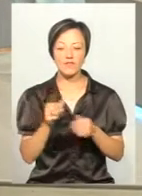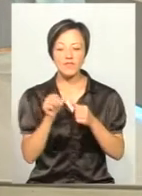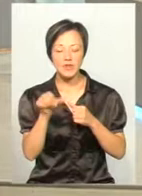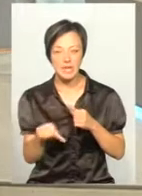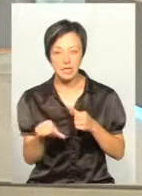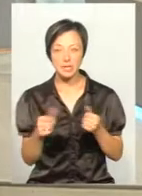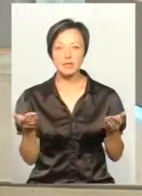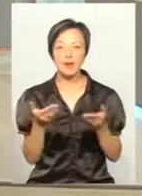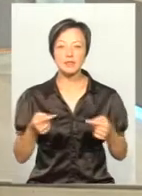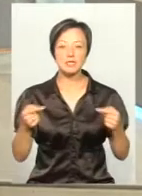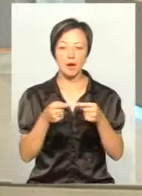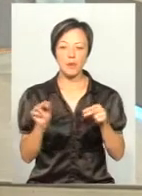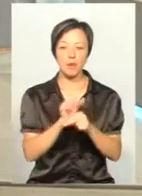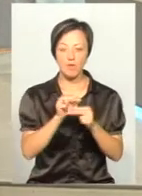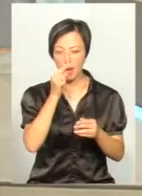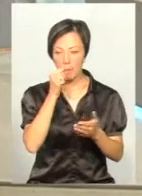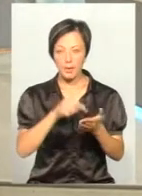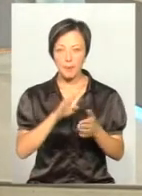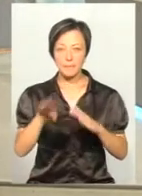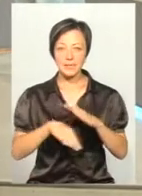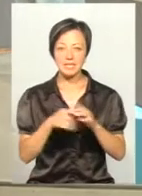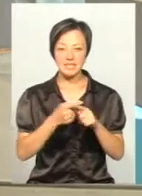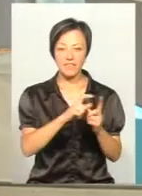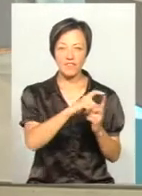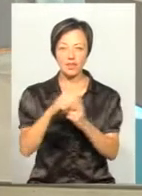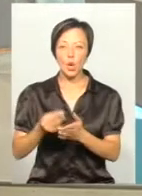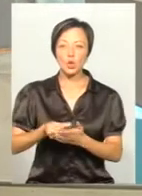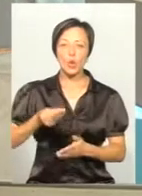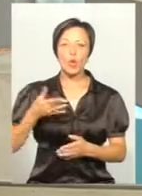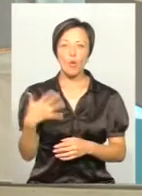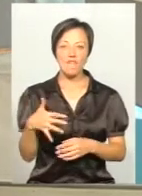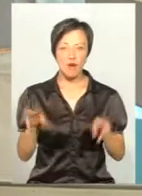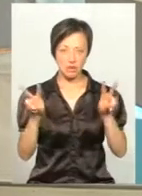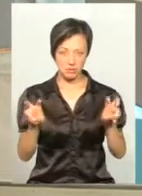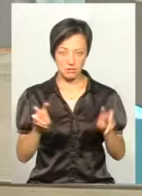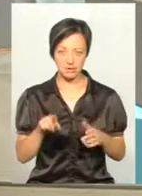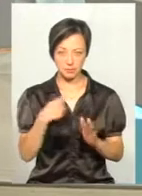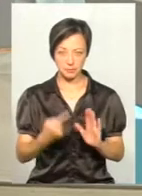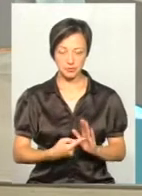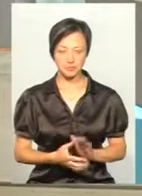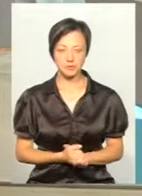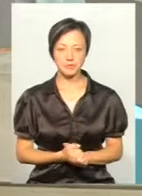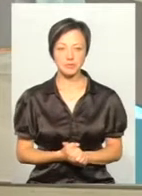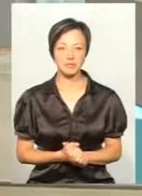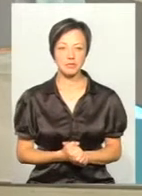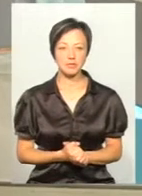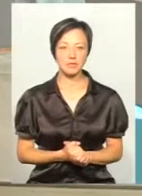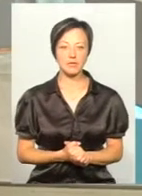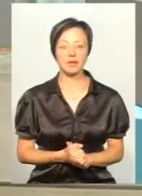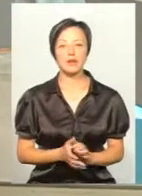яке саме лікування підпадає під оце визначення «дороговартісне». Ну, в цілому,